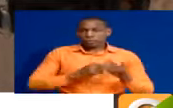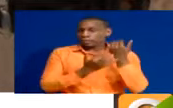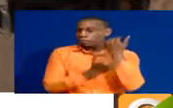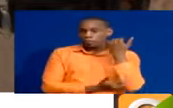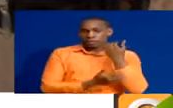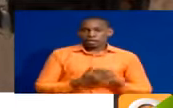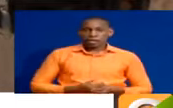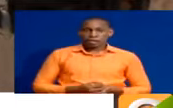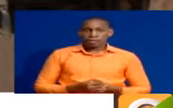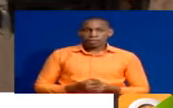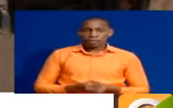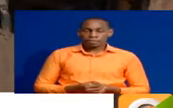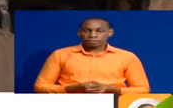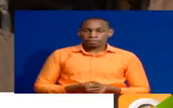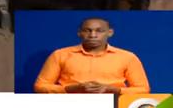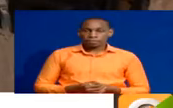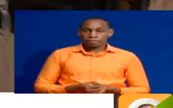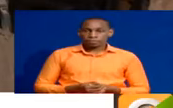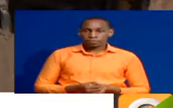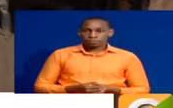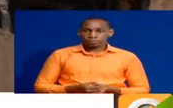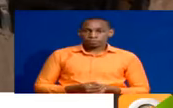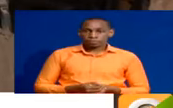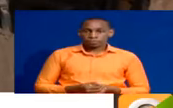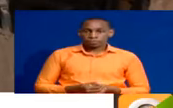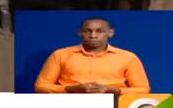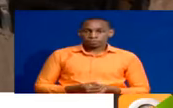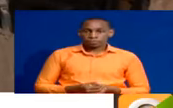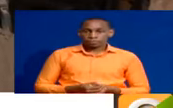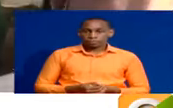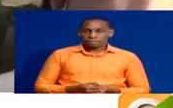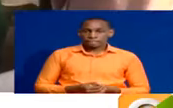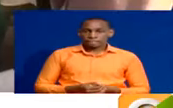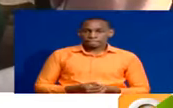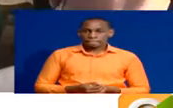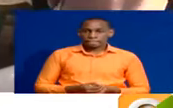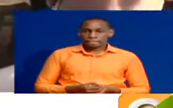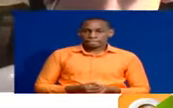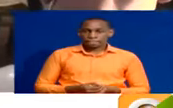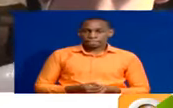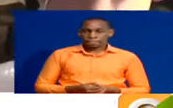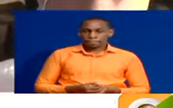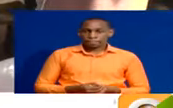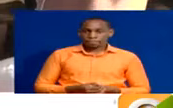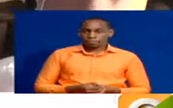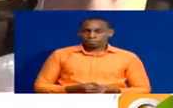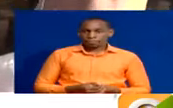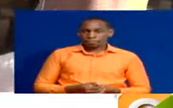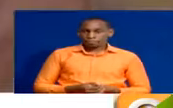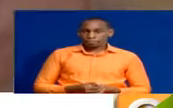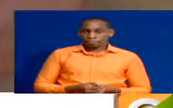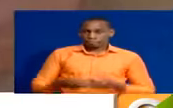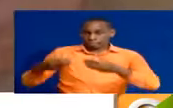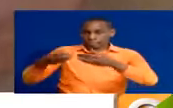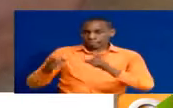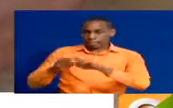wakufunza ya kufuga tena mtoto ya mjuku. Katika darasa